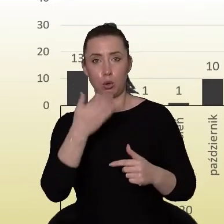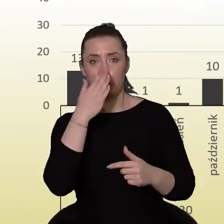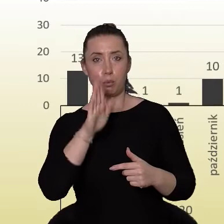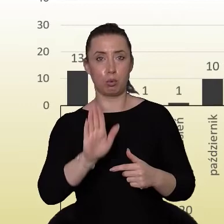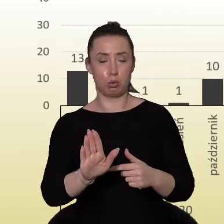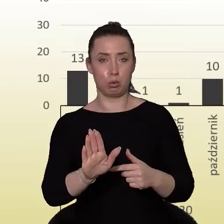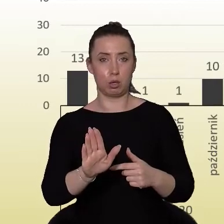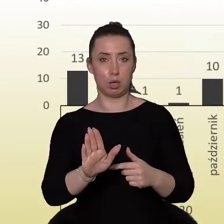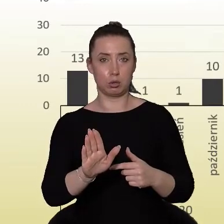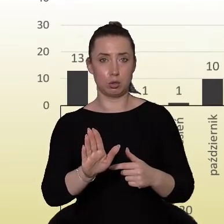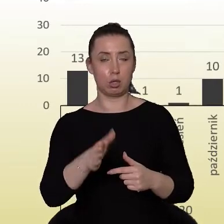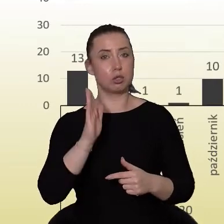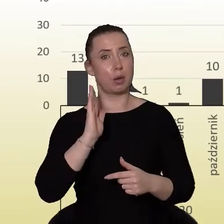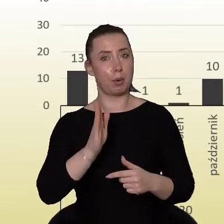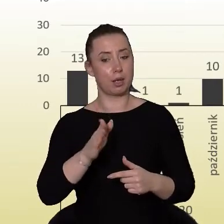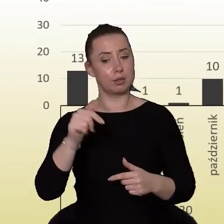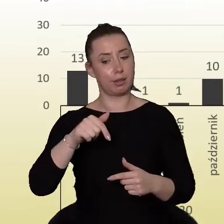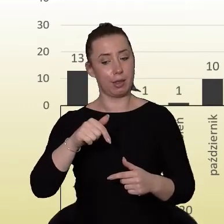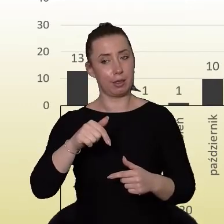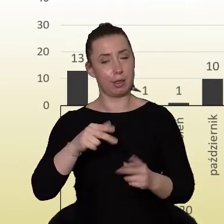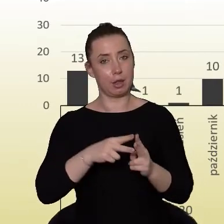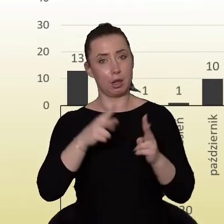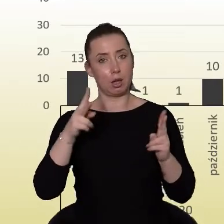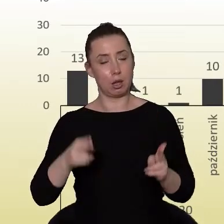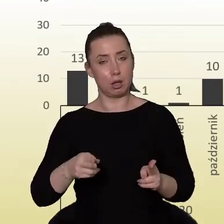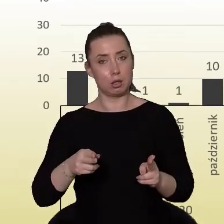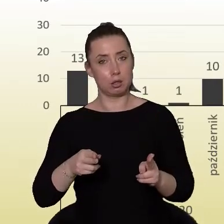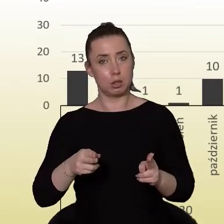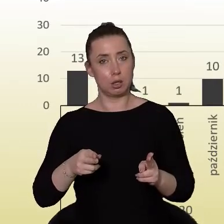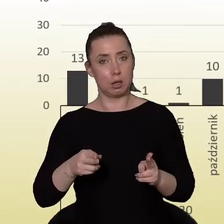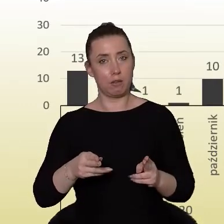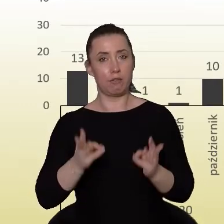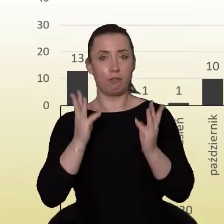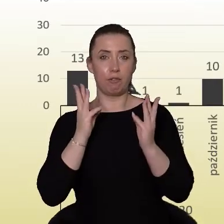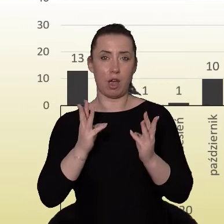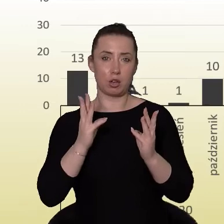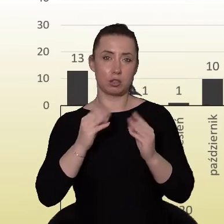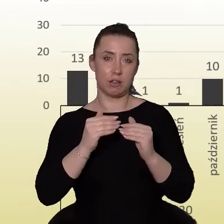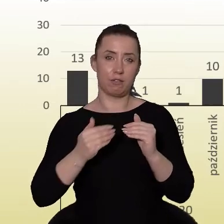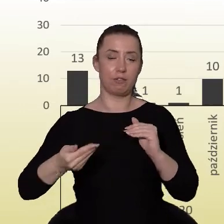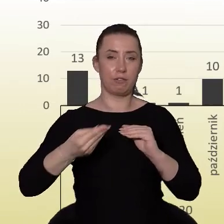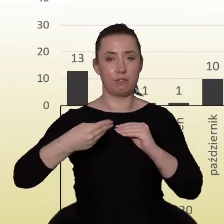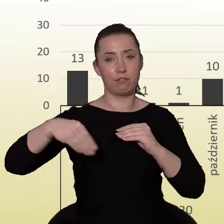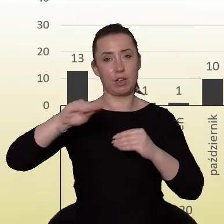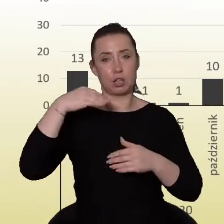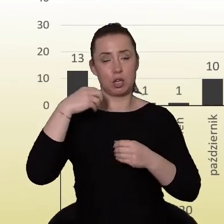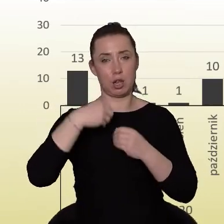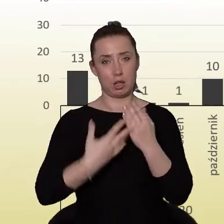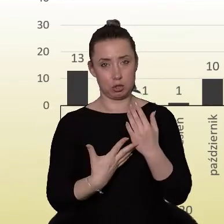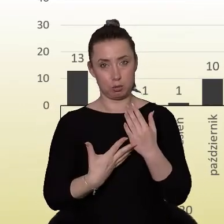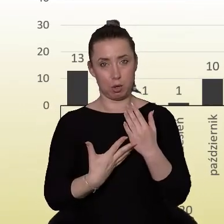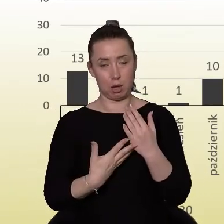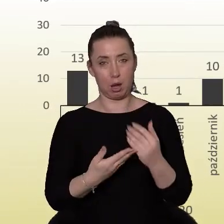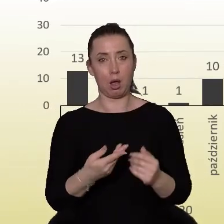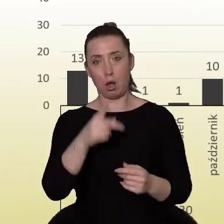mieli w tym roku, w tych miesiącach właśnie do czynienia z kolejnym istotnym zwiększeniem ilości zgonów w